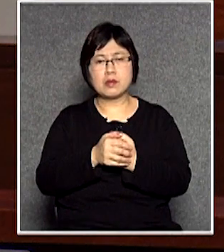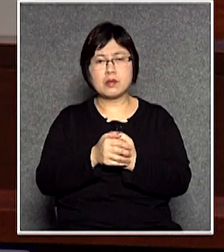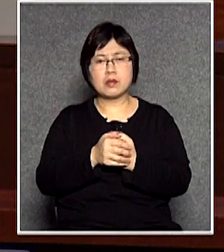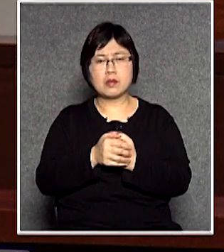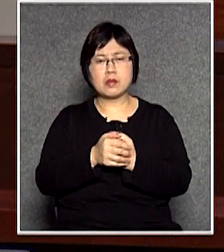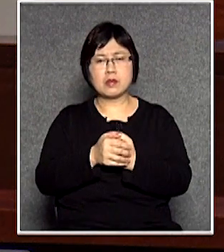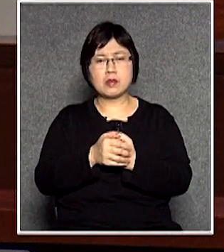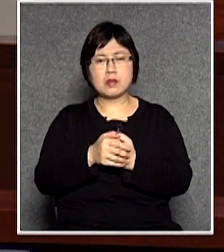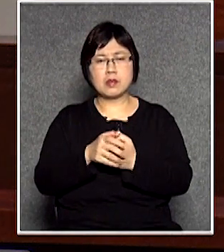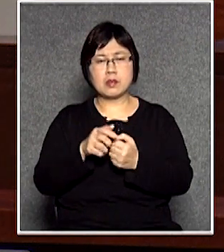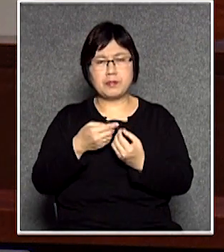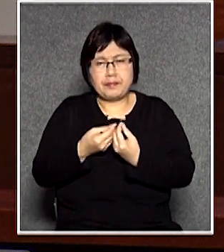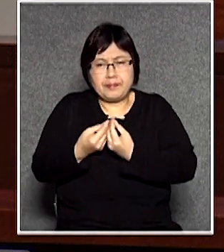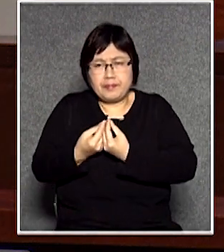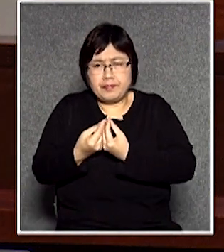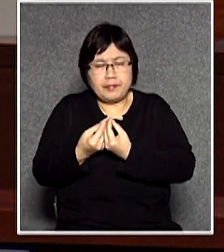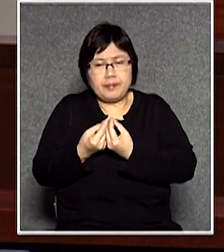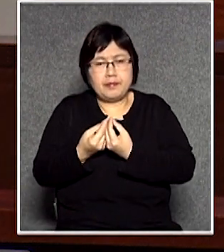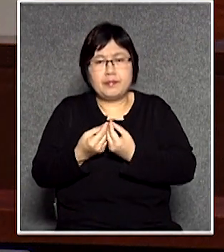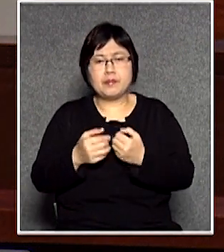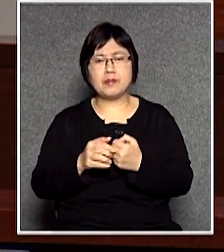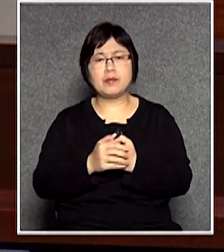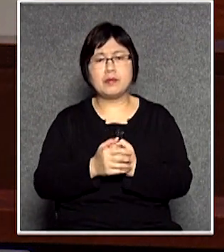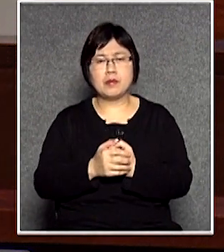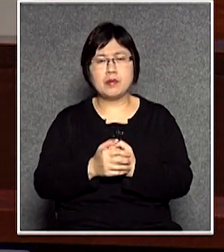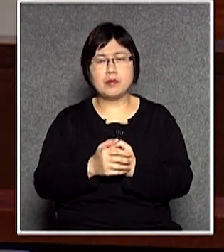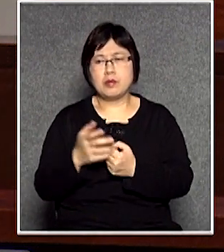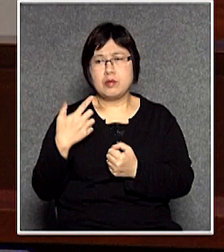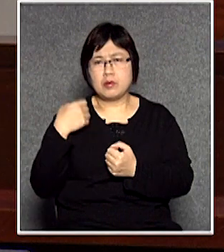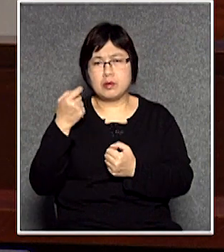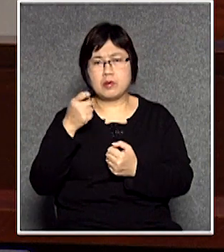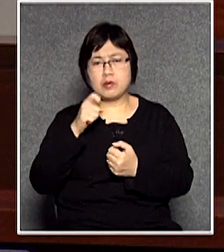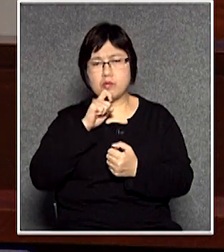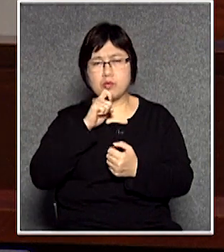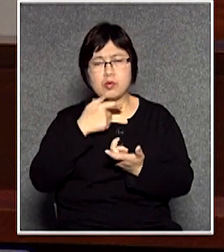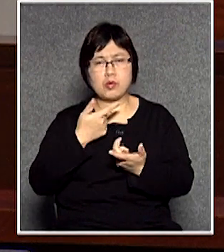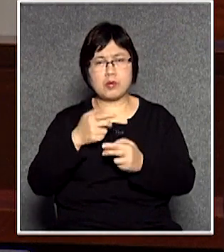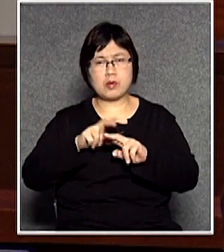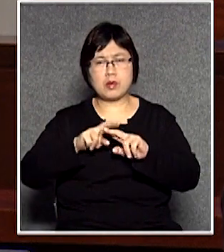大家在鬥逼的尤其是近年因為大量自由行